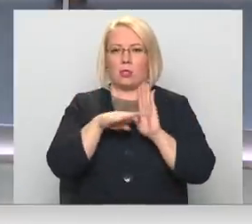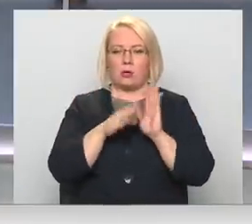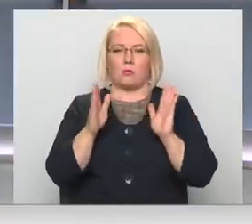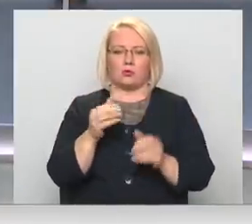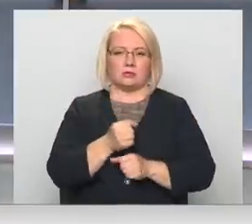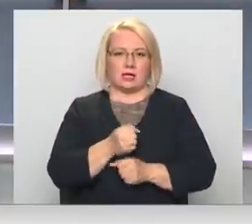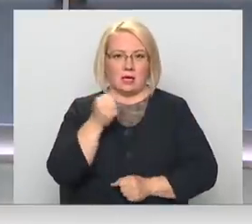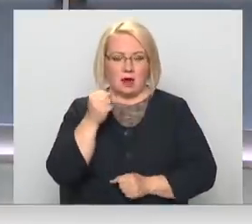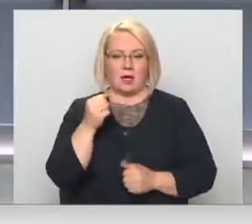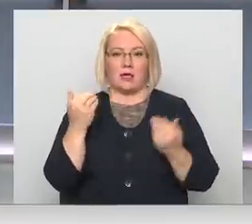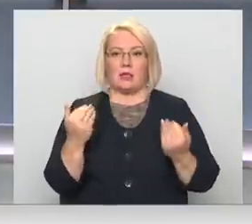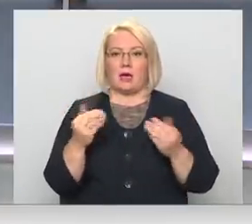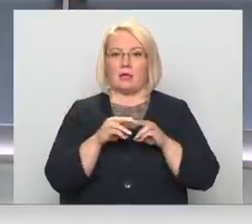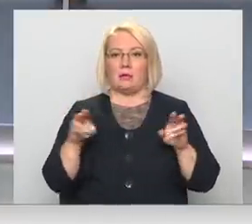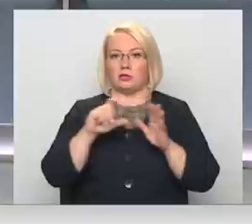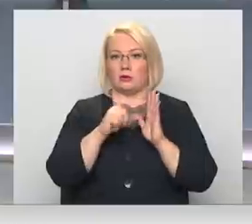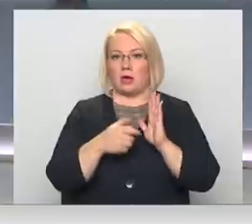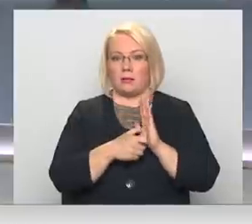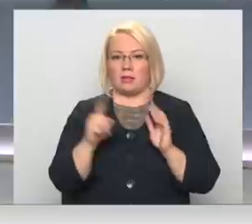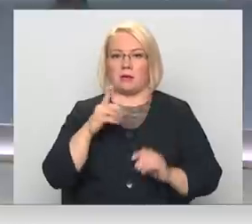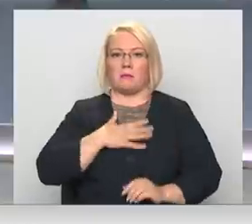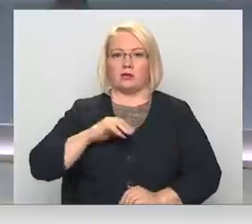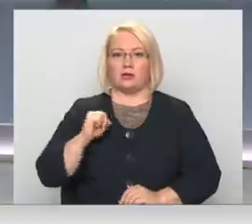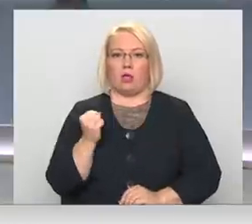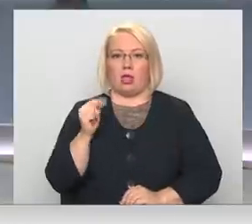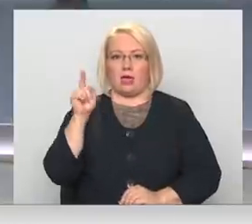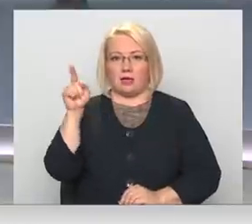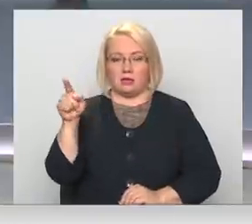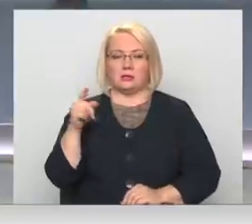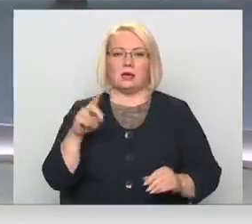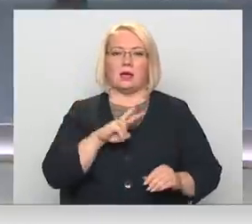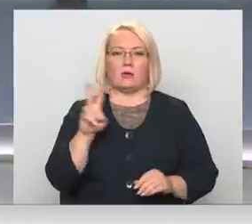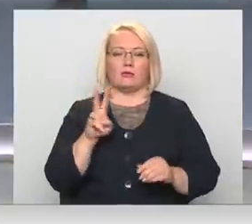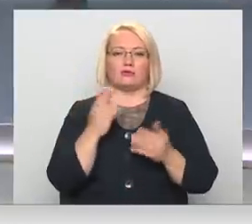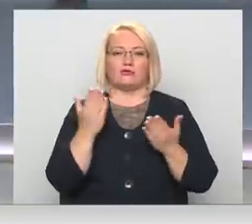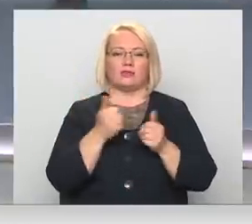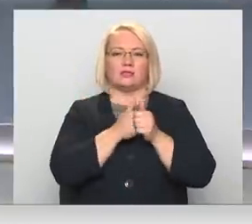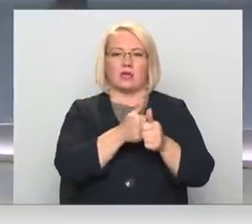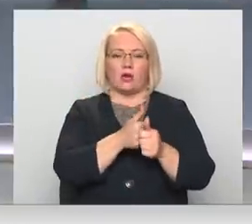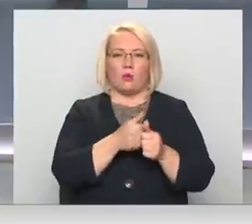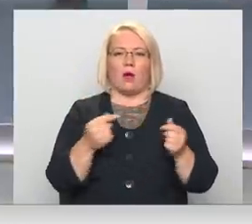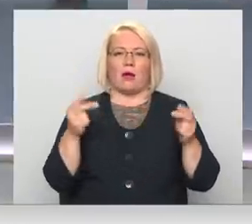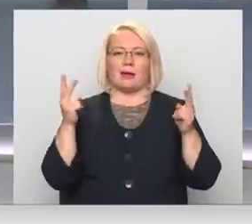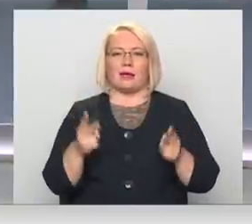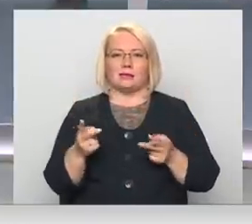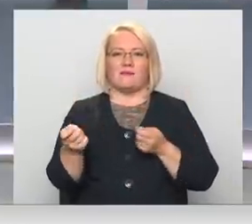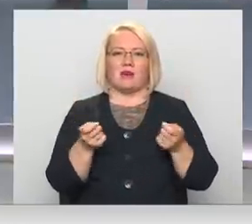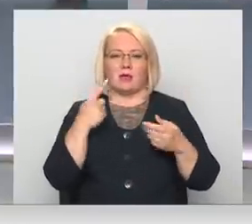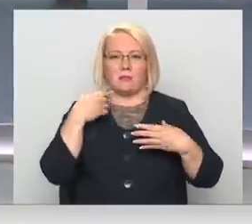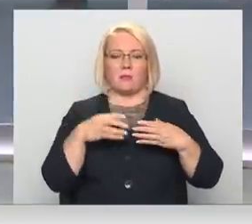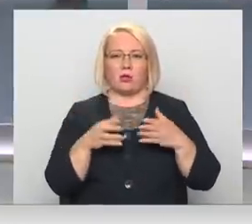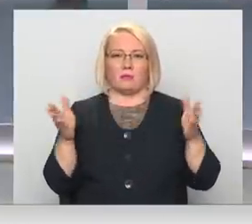stingrāki. Pašlaik ministru kabinetā ir mans kolēģis Māris Klūga, kurš sako līdzi krīzes vadības padomis sēdei.